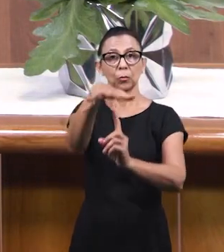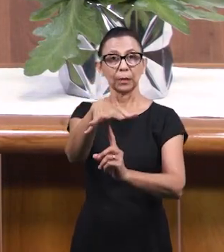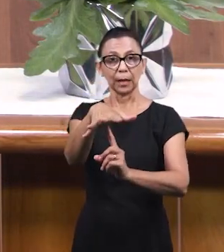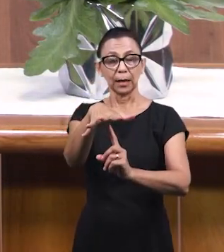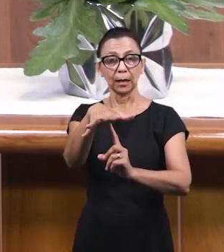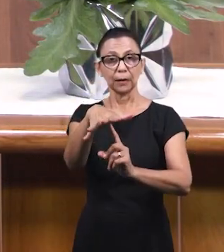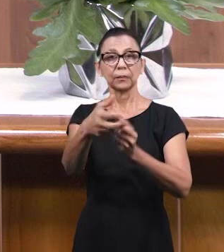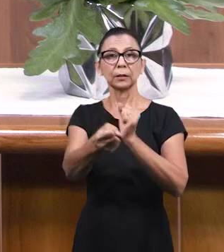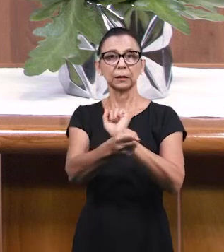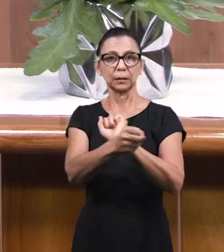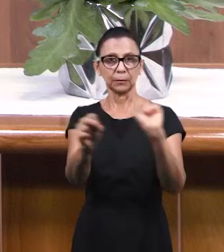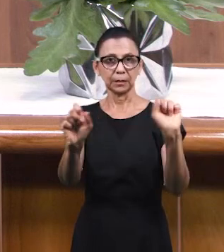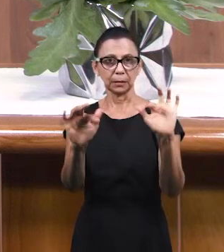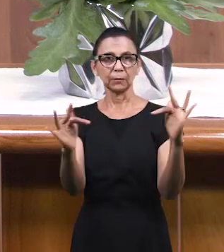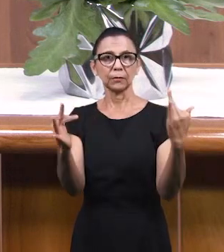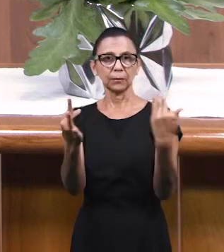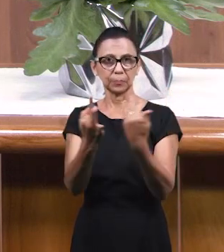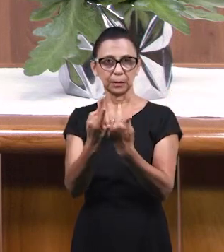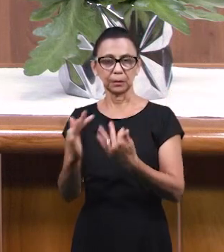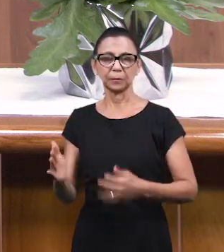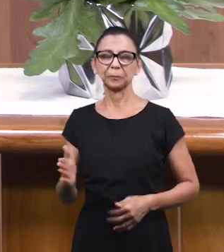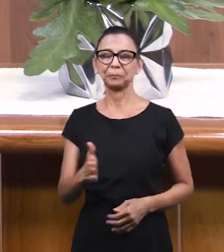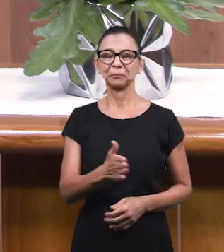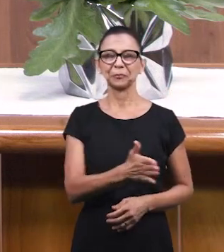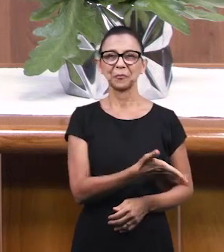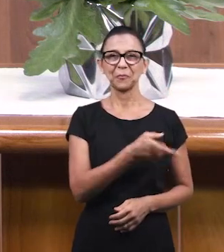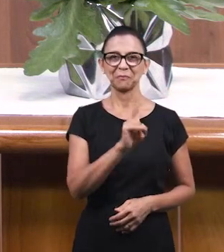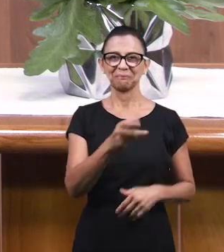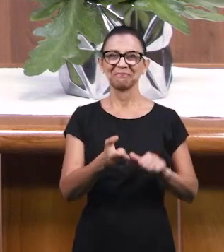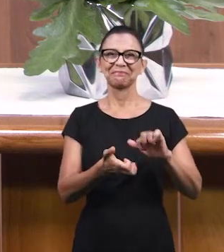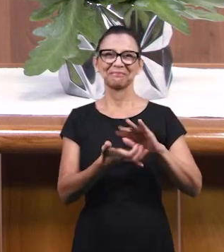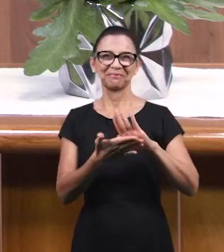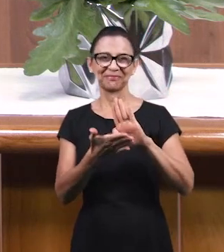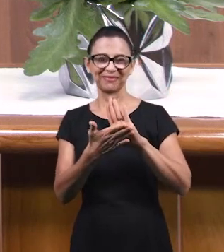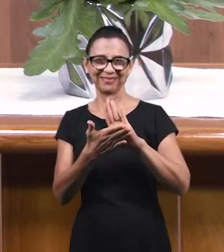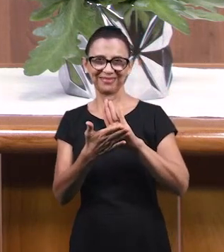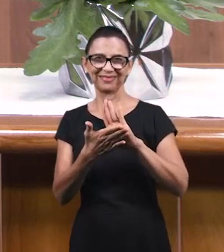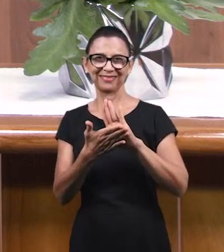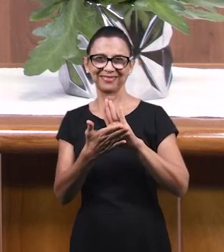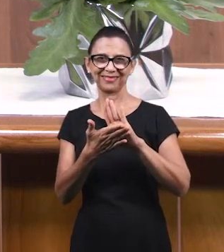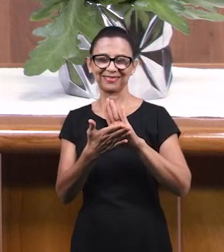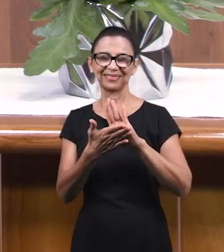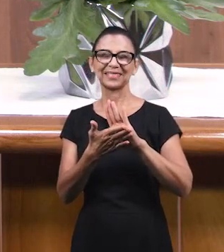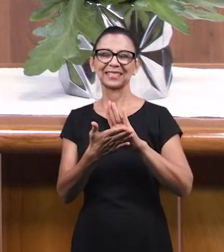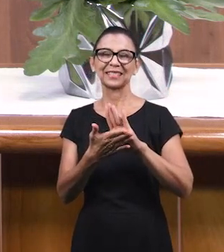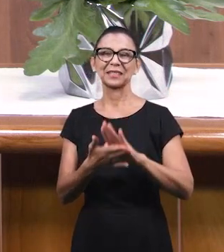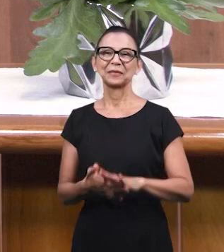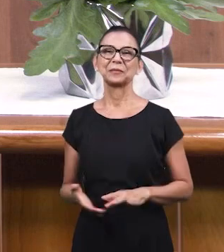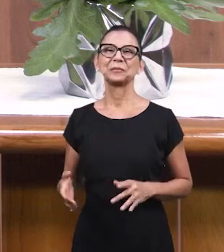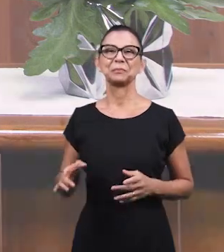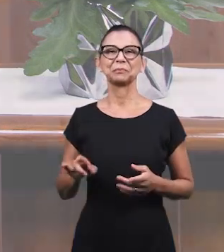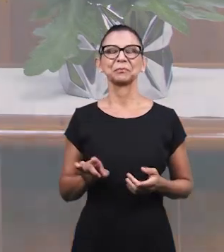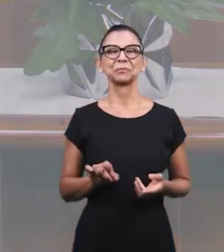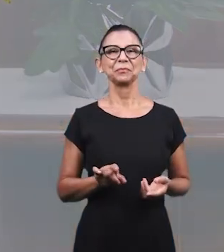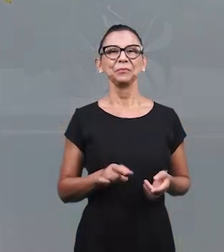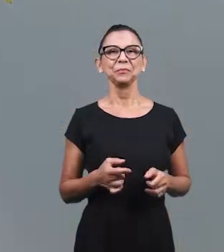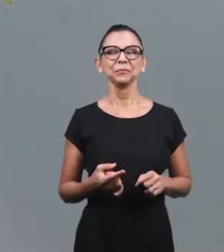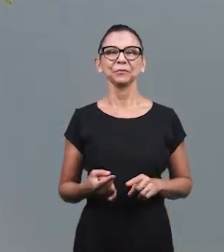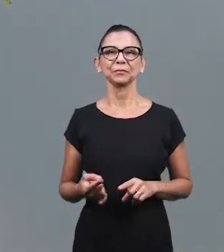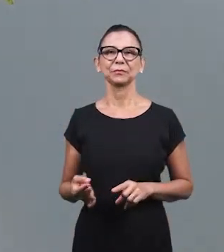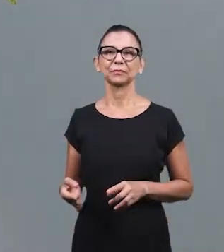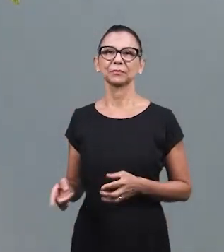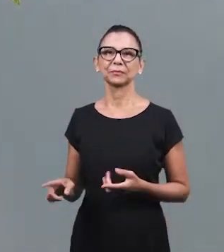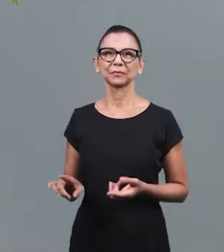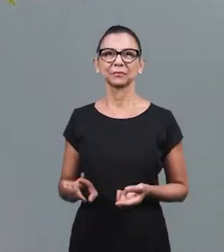Бог Уже Открывается Через Духовные Дары Да Давайте Продолжим